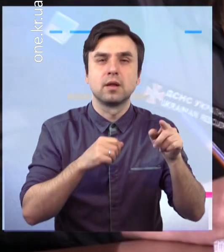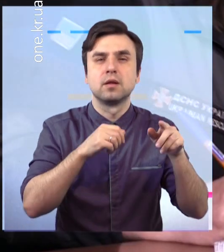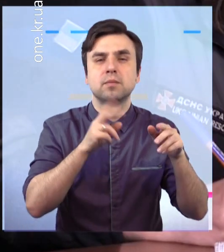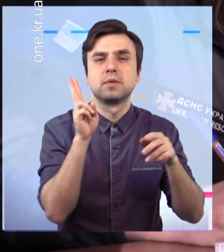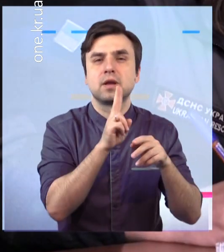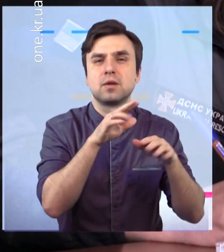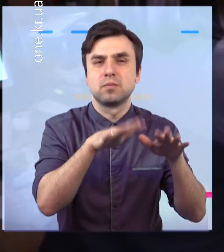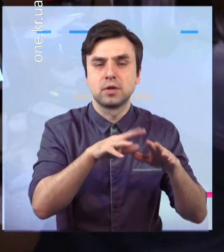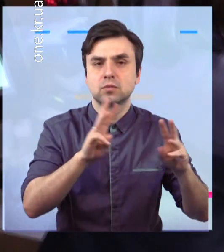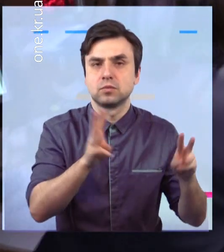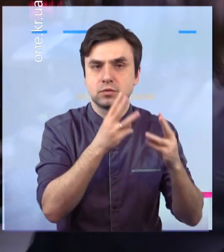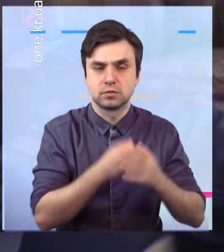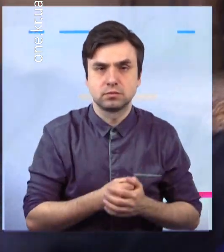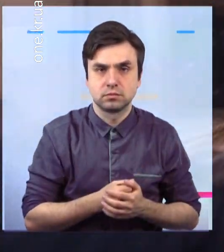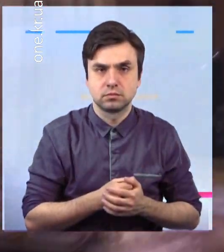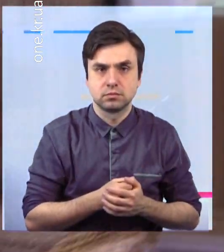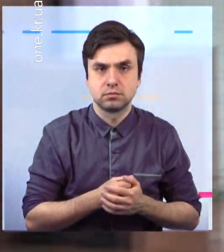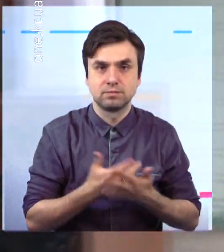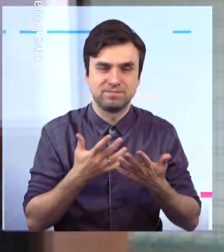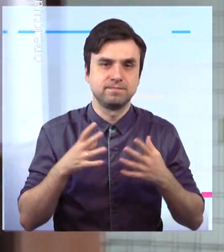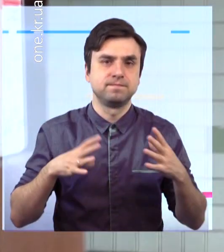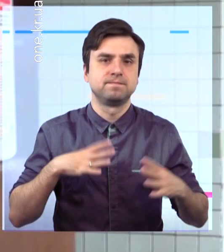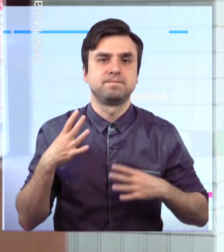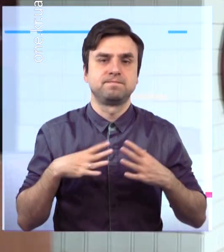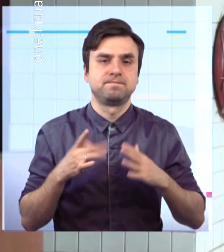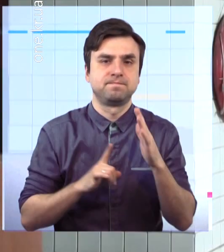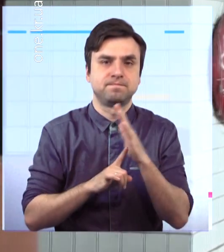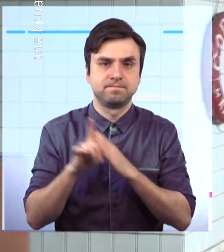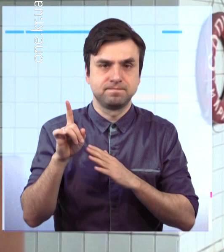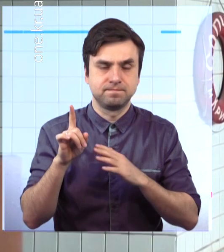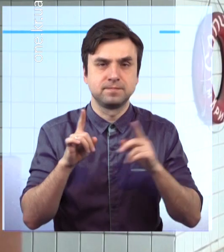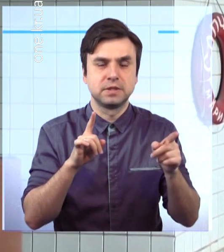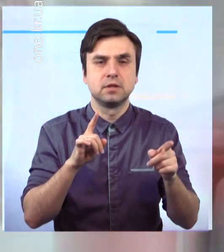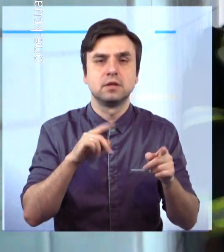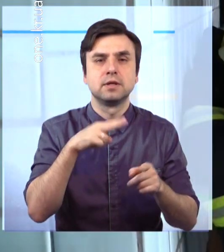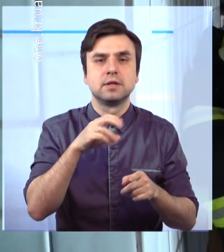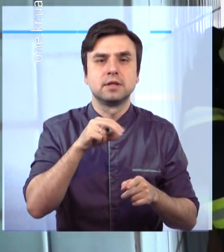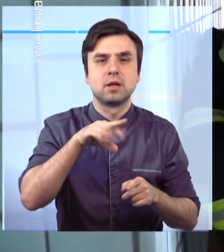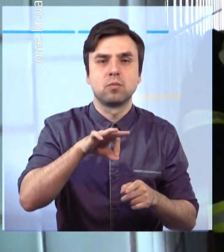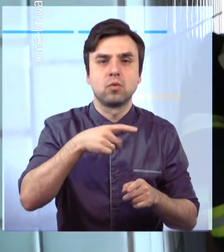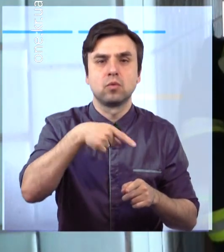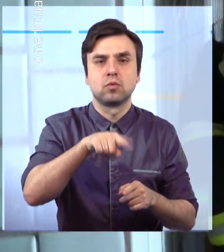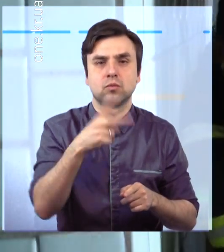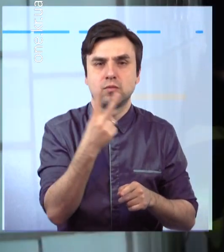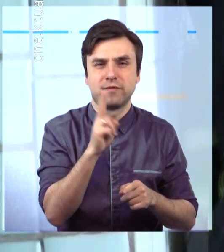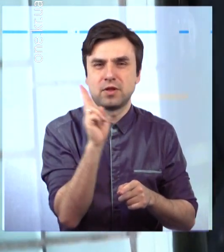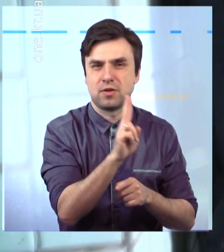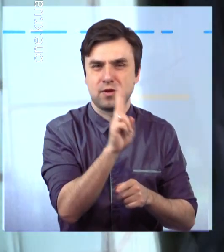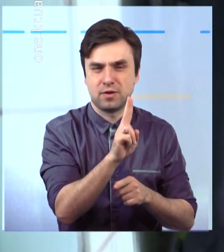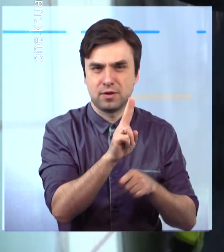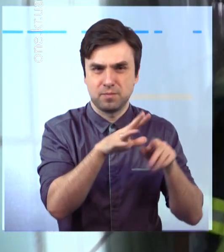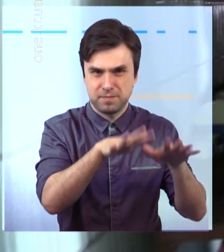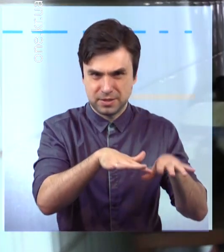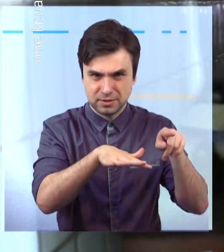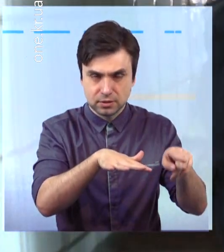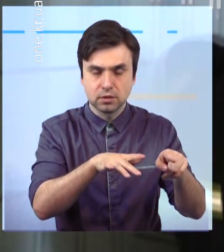За легендою, загоряння відбулося у лакофарбному цеху тролейбусного депо номер два. Одразу після повідомлення про надзвичайну